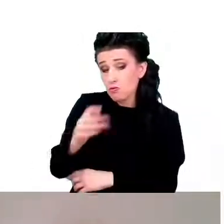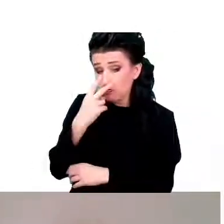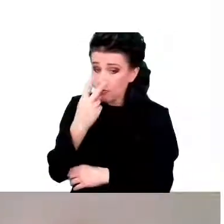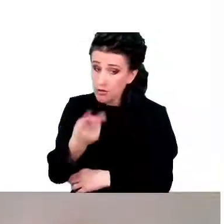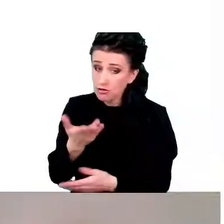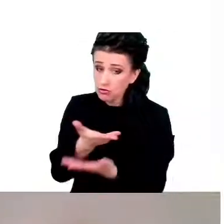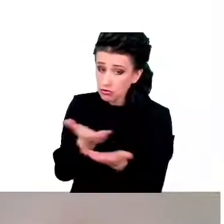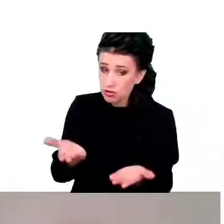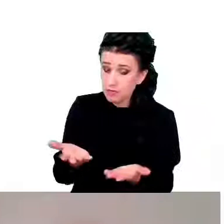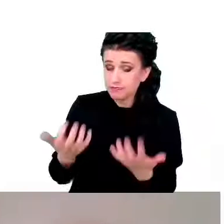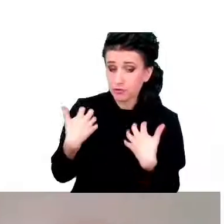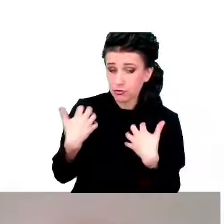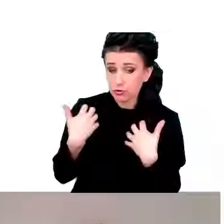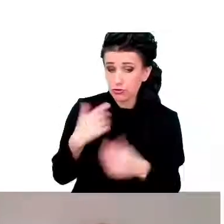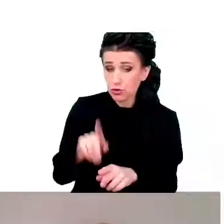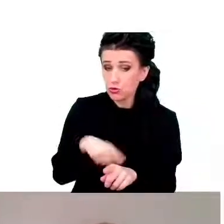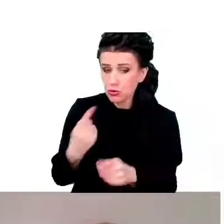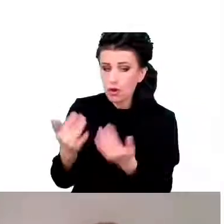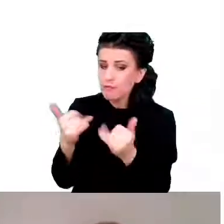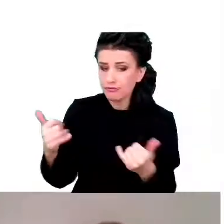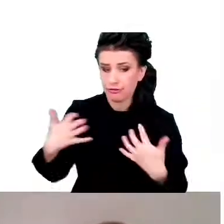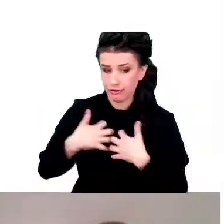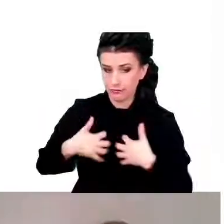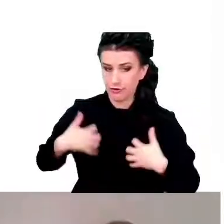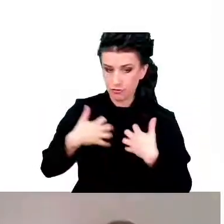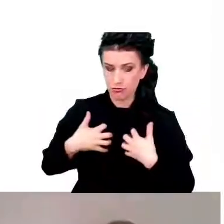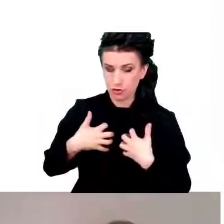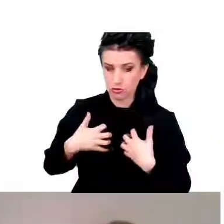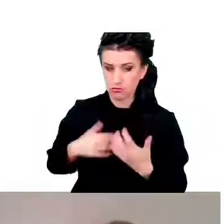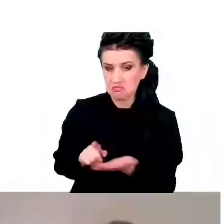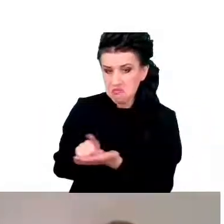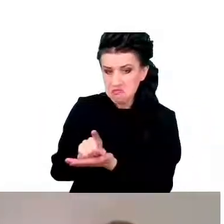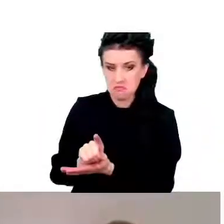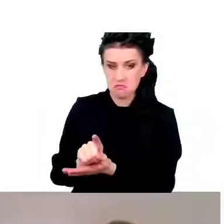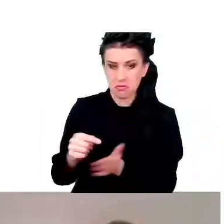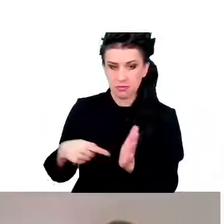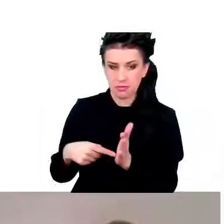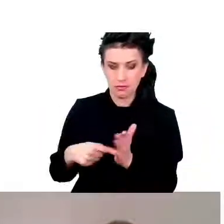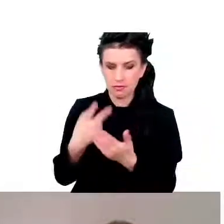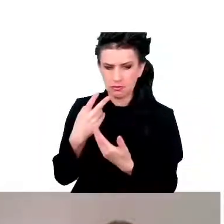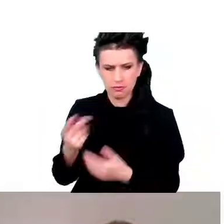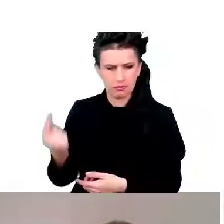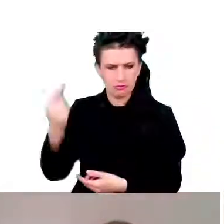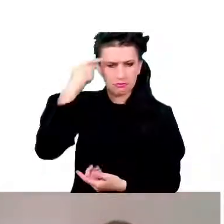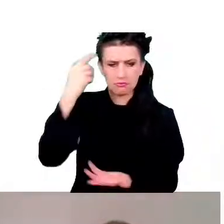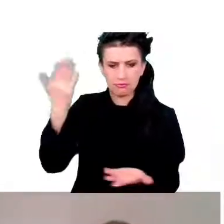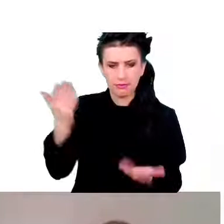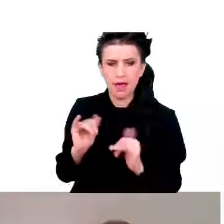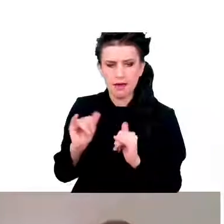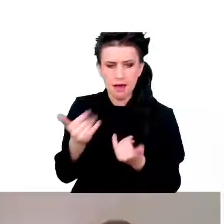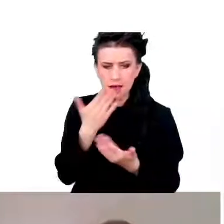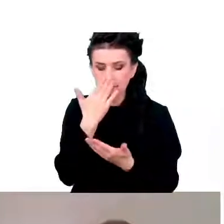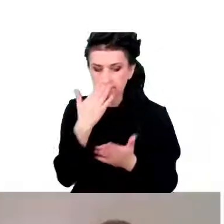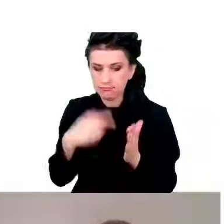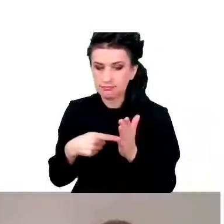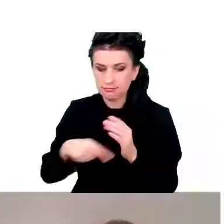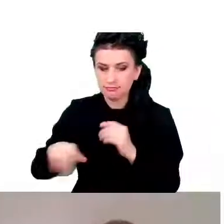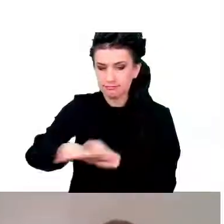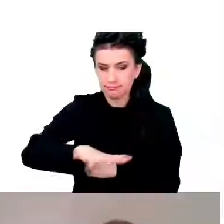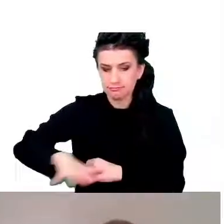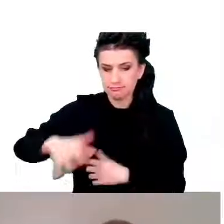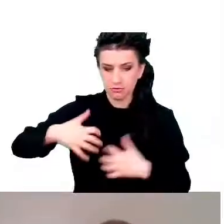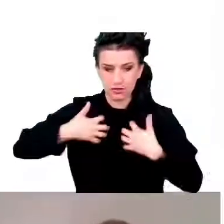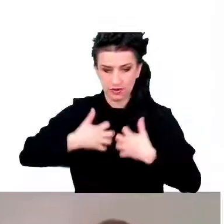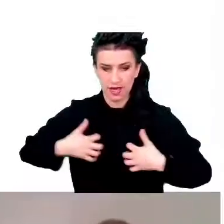przychodzi do głowy pytanie, jak to jest, że wśród zwierząt, wśród